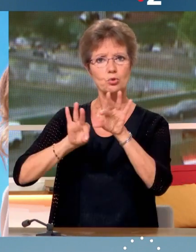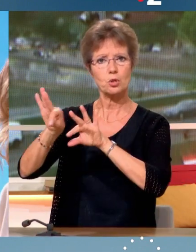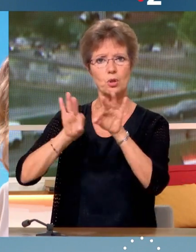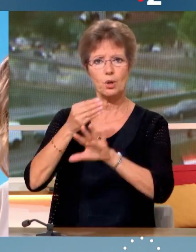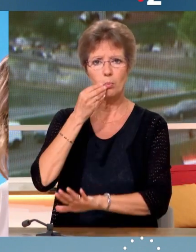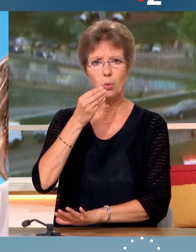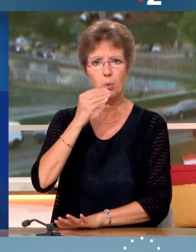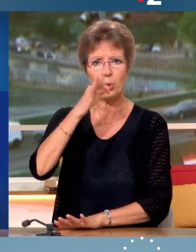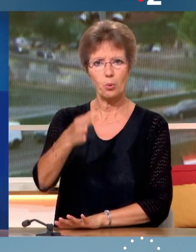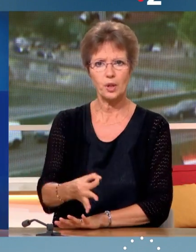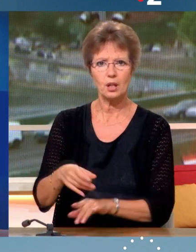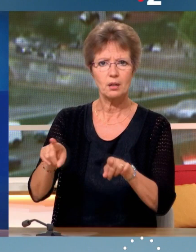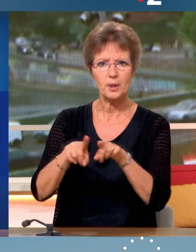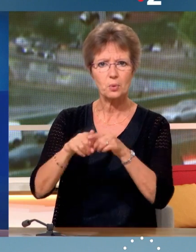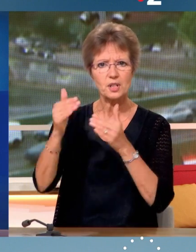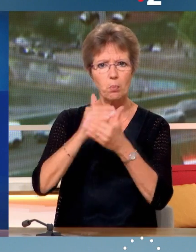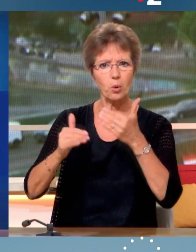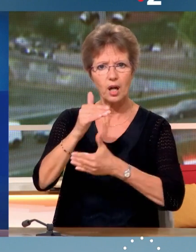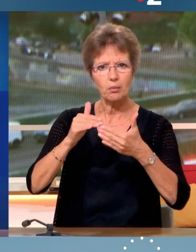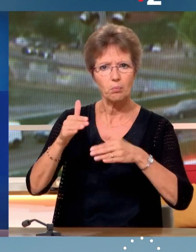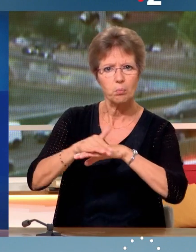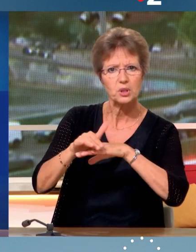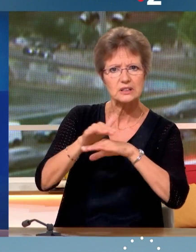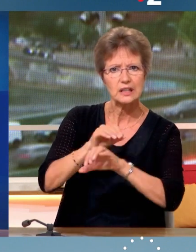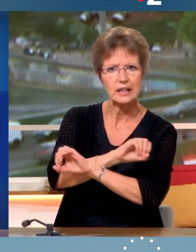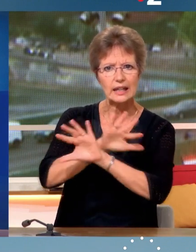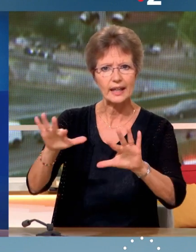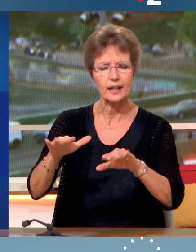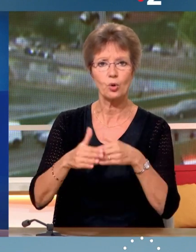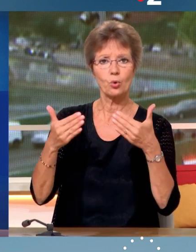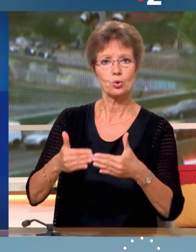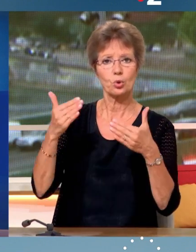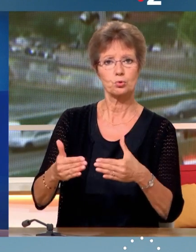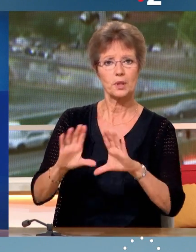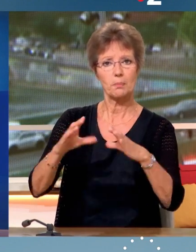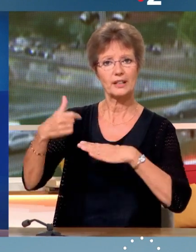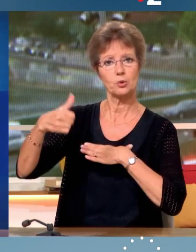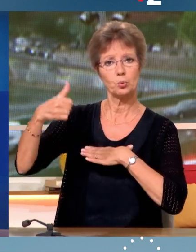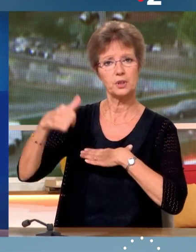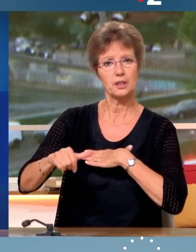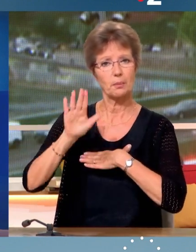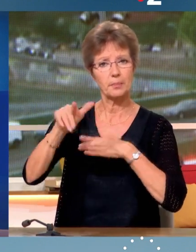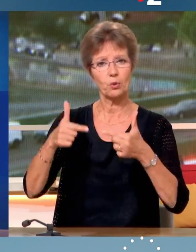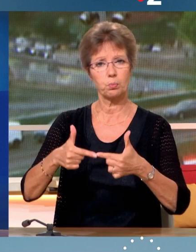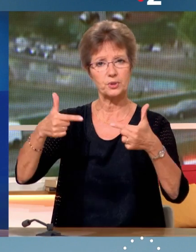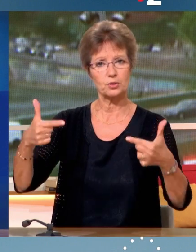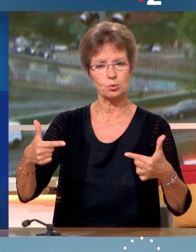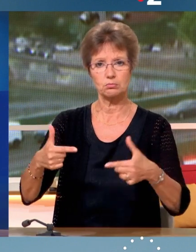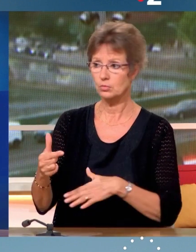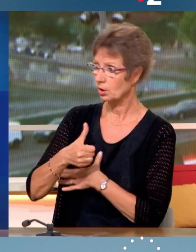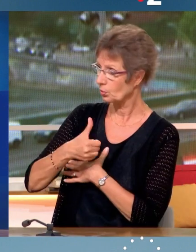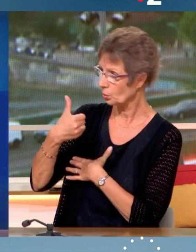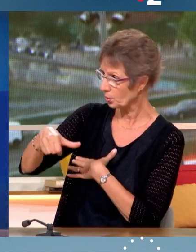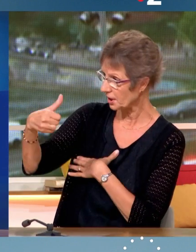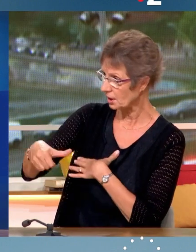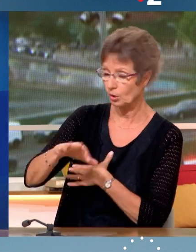notre ligne politique était très claire. Nous sommes aujourd'hui le seul parti d'opposition. Le seul ? Le